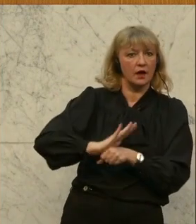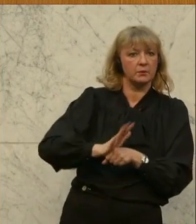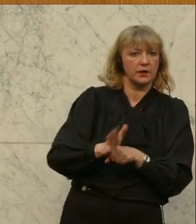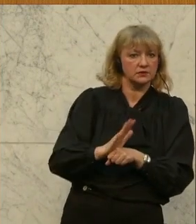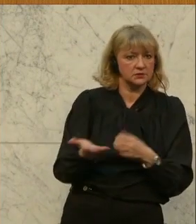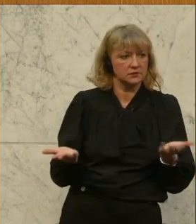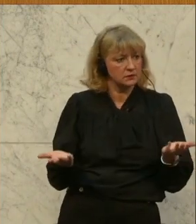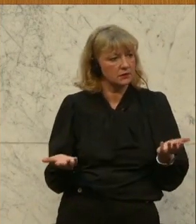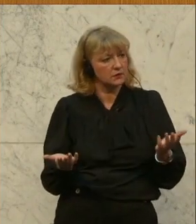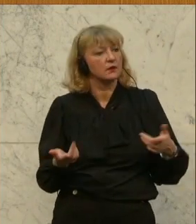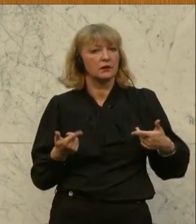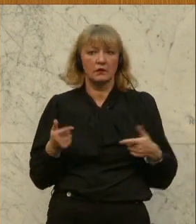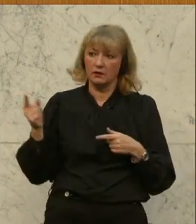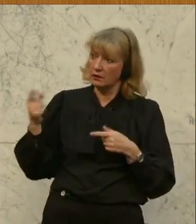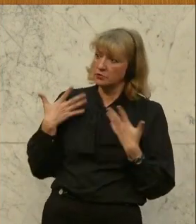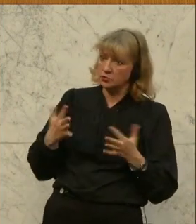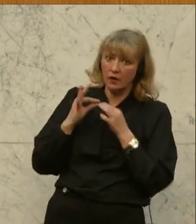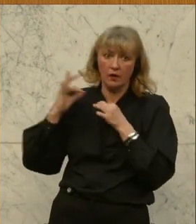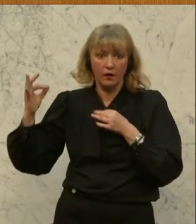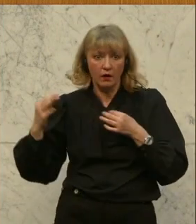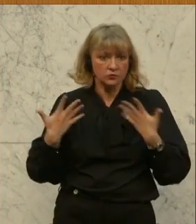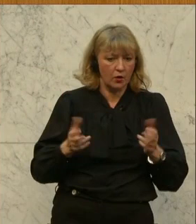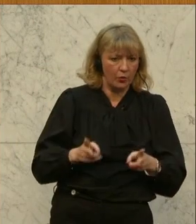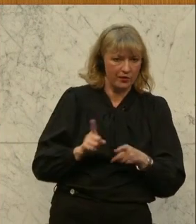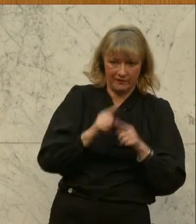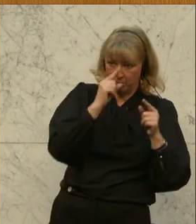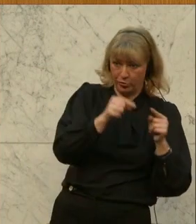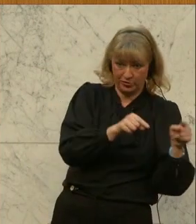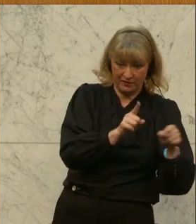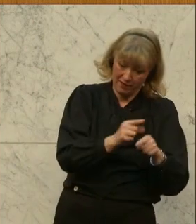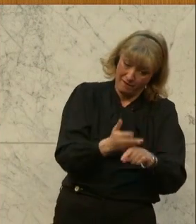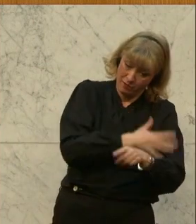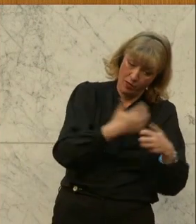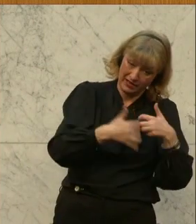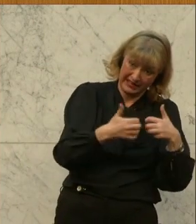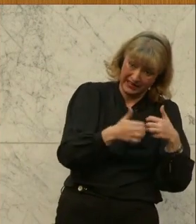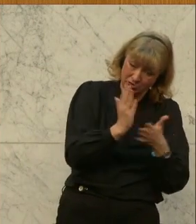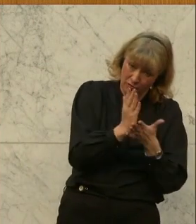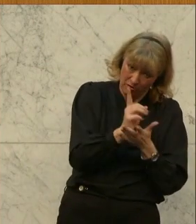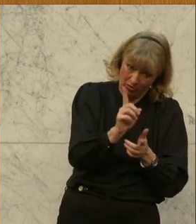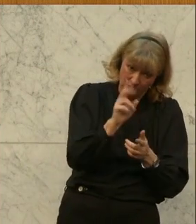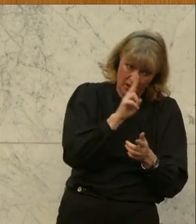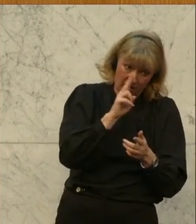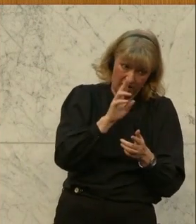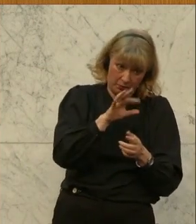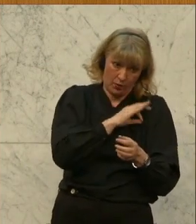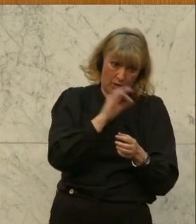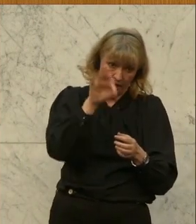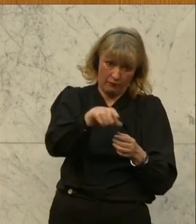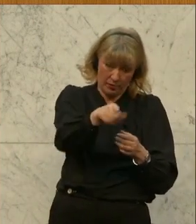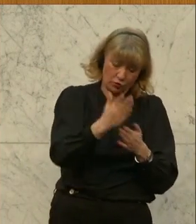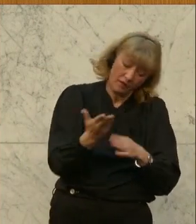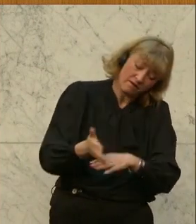Sie machen es möglich, dass, so wie Wladimir Putin es vor dem Krieg, liebe Kolleginnen und Kollegen der FPÖ, vor dem